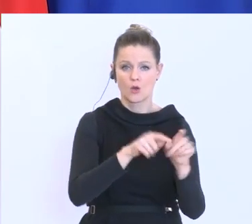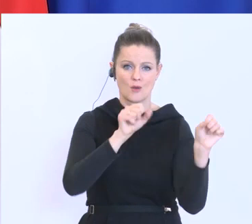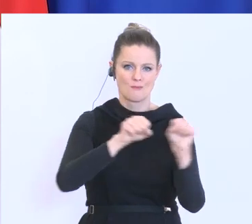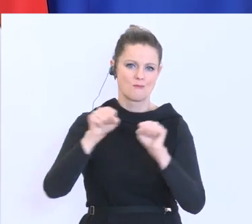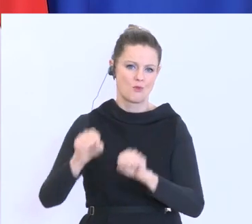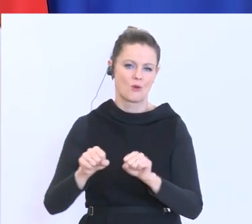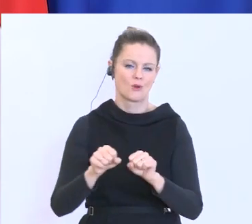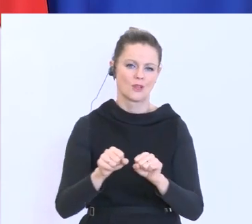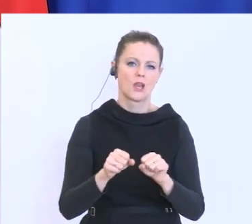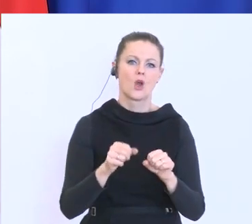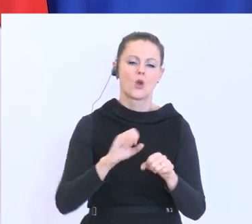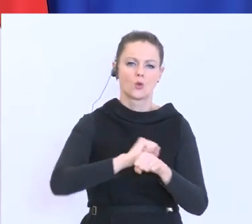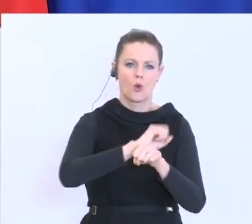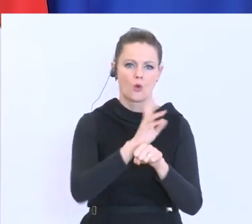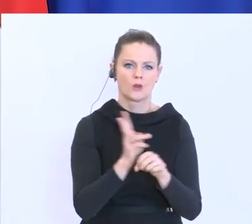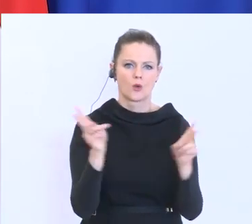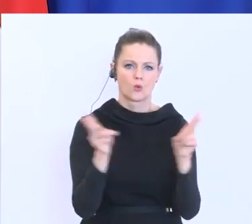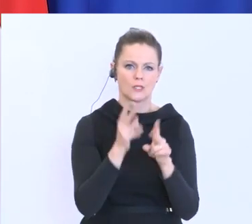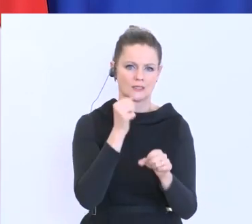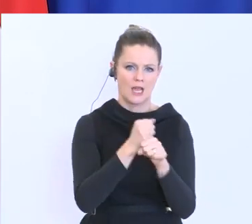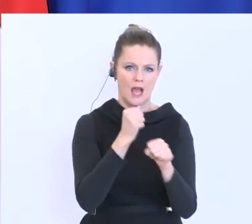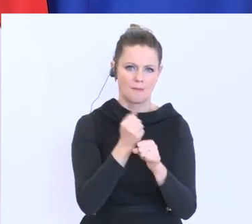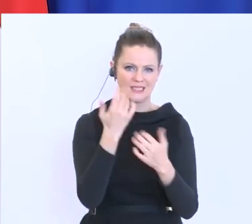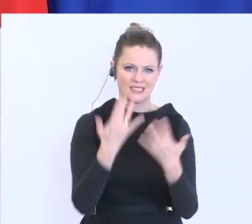-Kurzarbeitsrechner schon zum Durchrechnen.